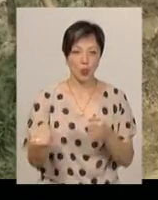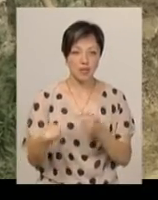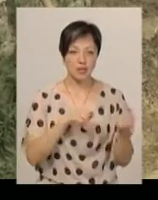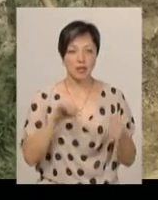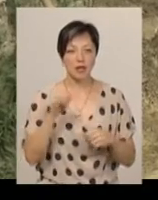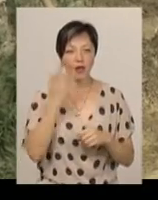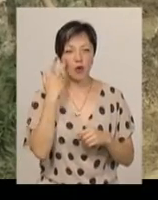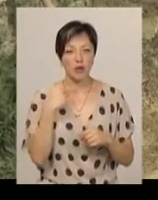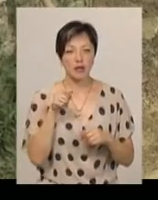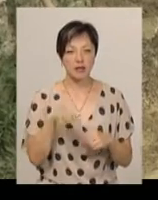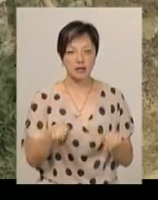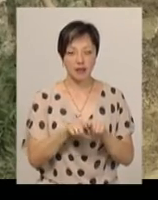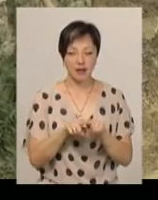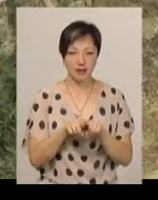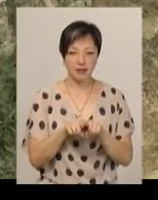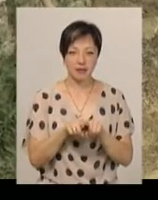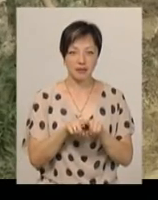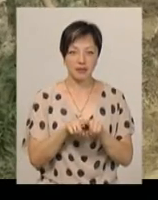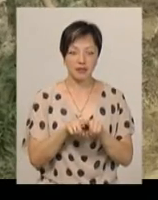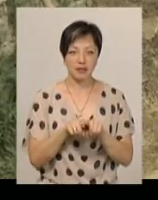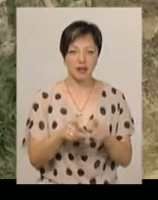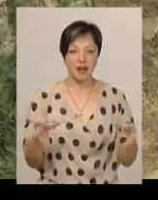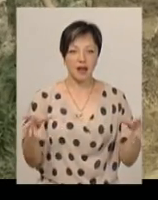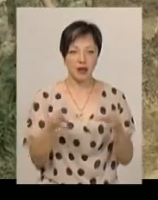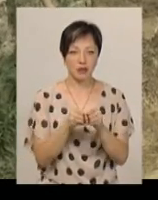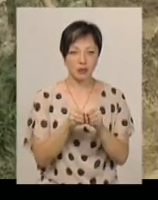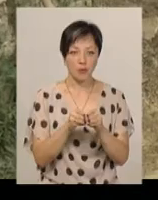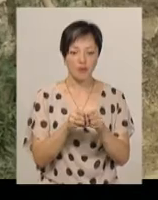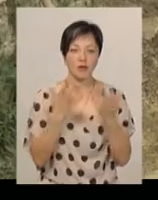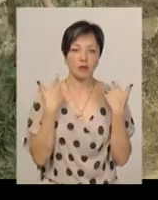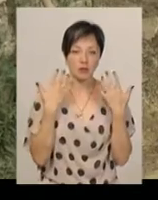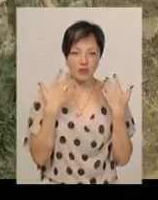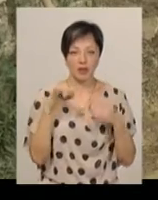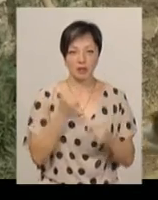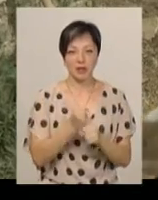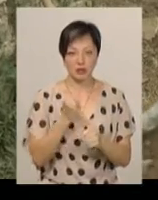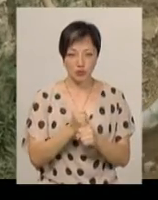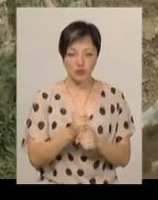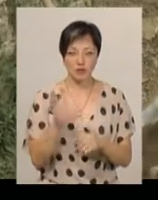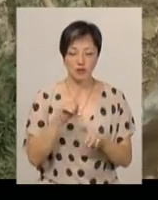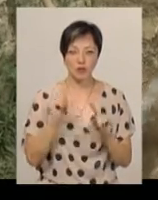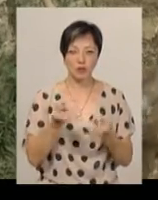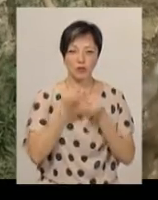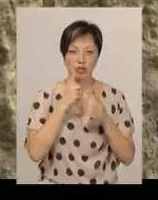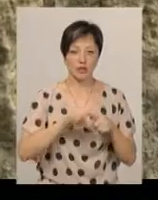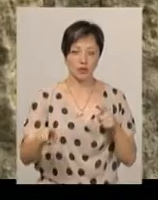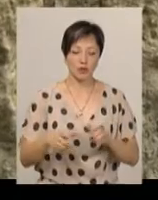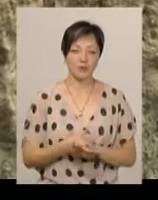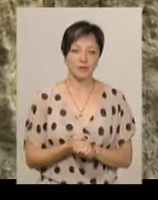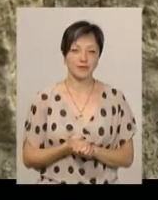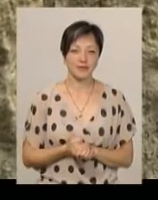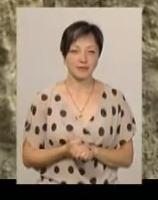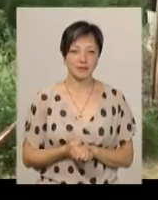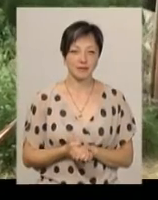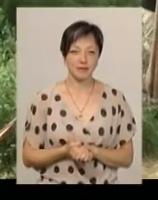І коли ти так разом і відпочиваєш, і працюєш, все дуже швидко. Дарина